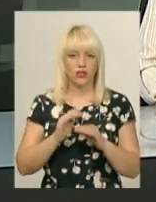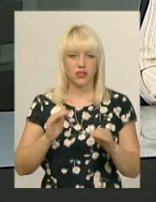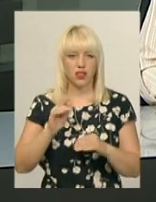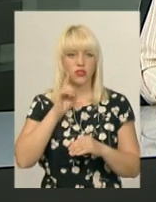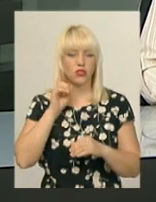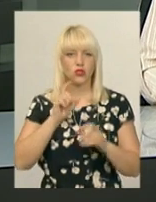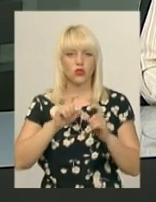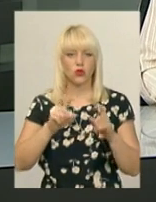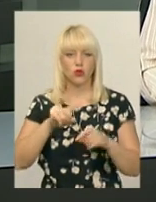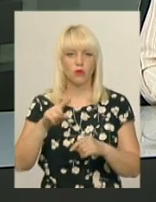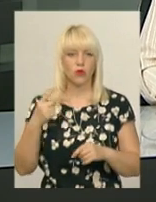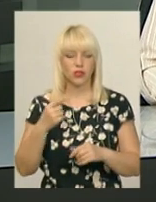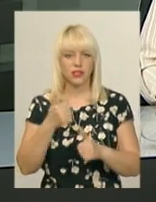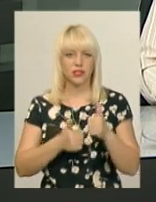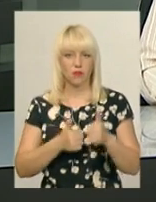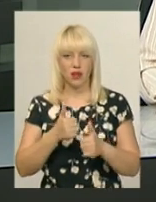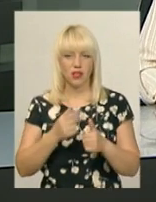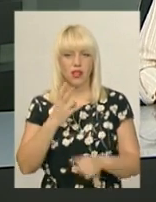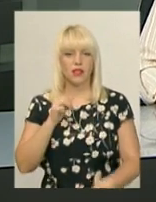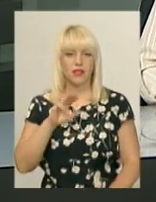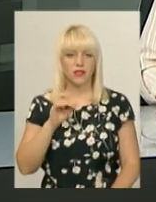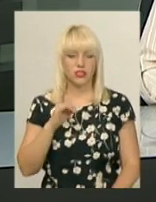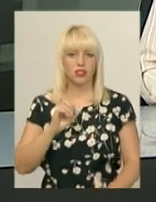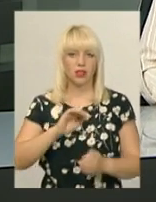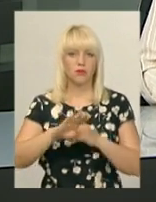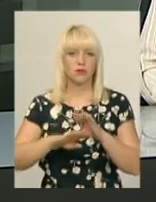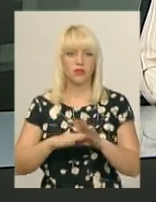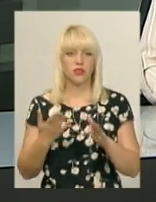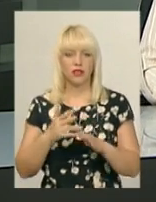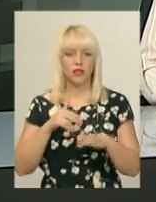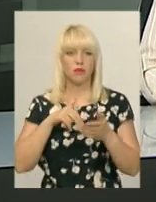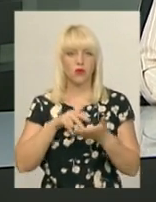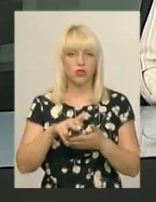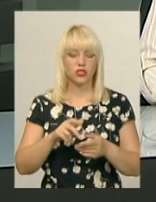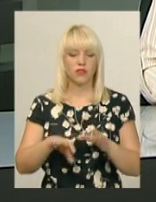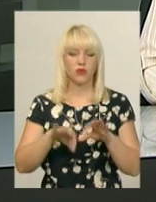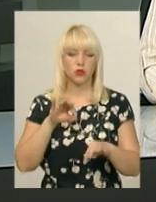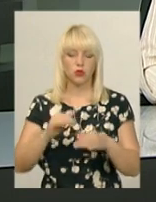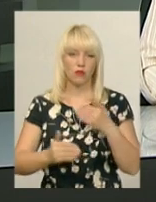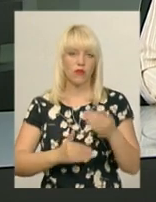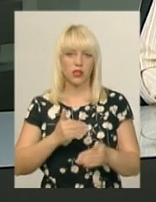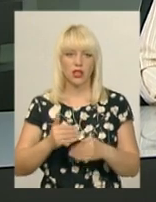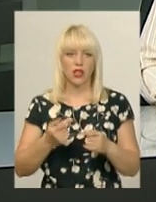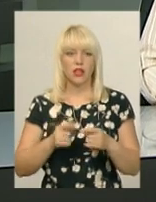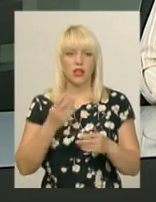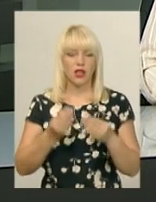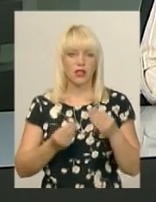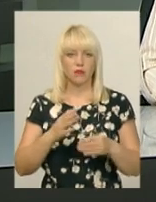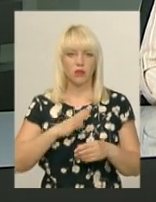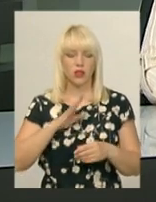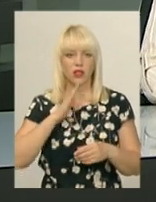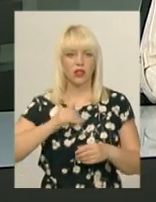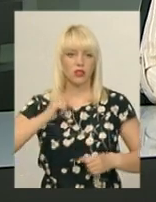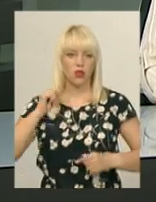номер один змагалися команди Знетішина і Кам'янця-Подільського, які пройшли відбіркові етапи. На грі була моя колега